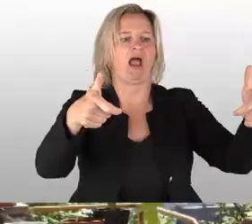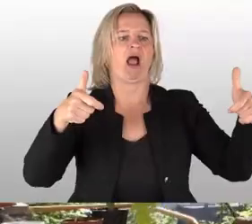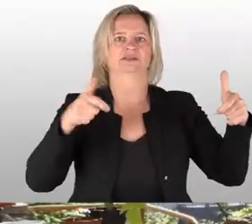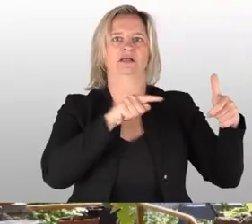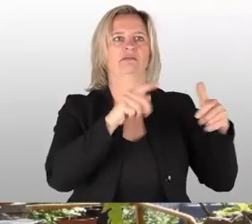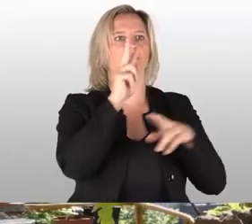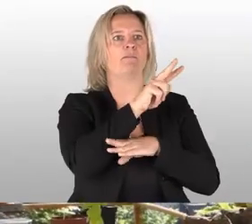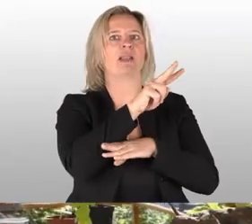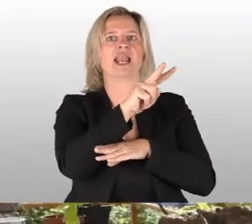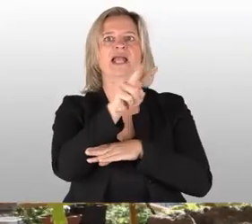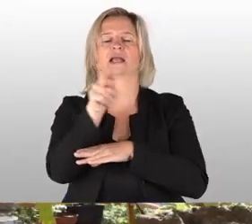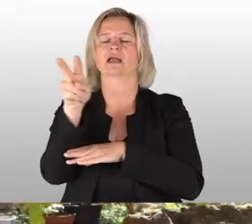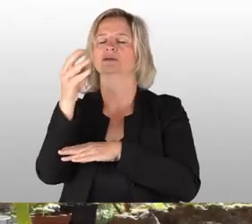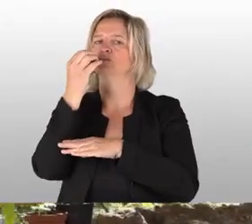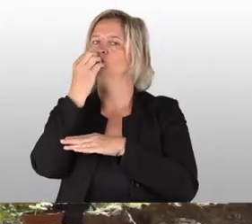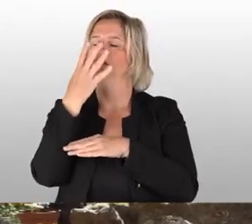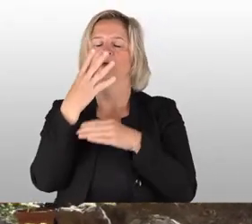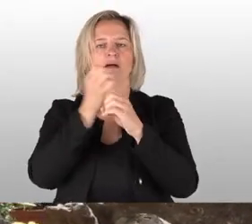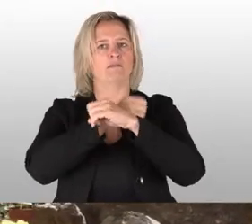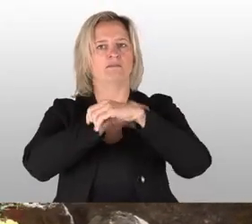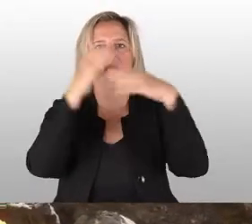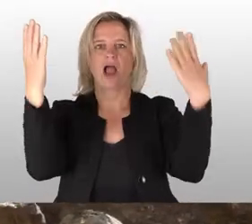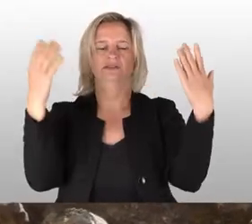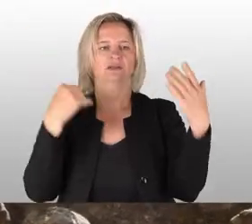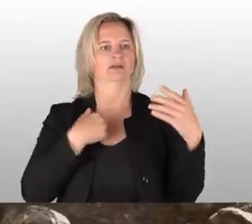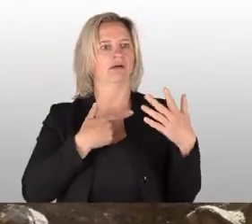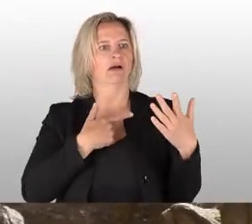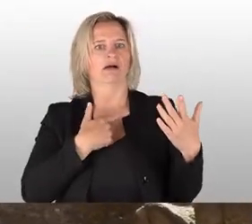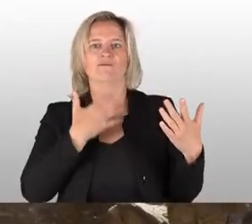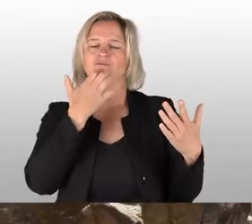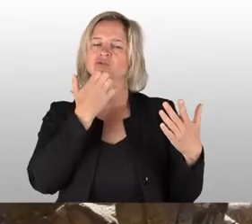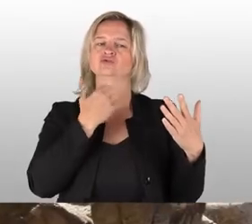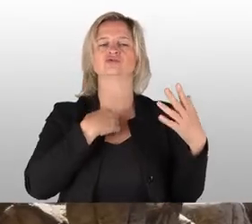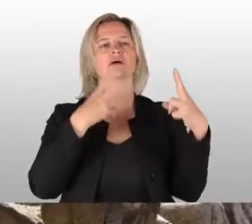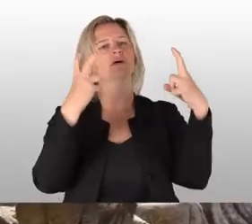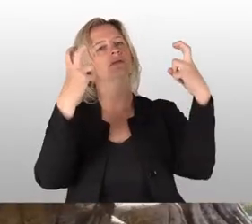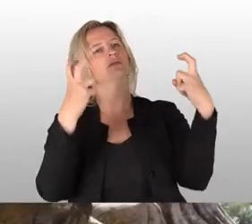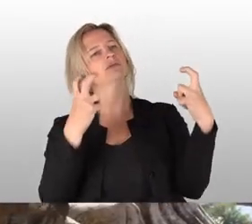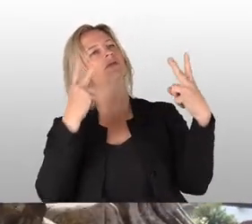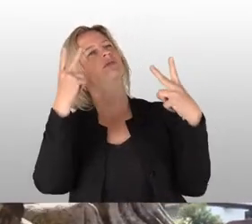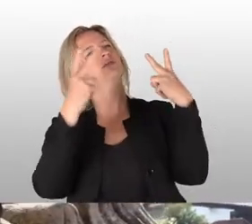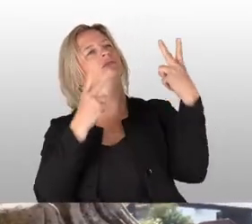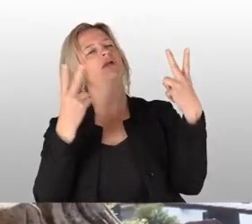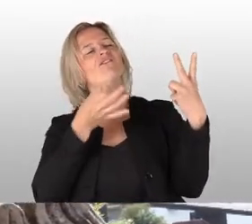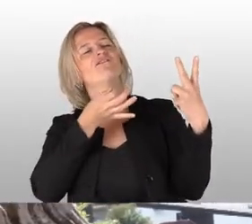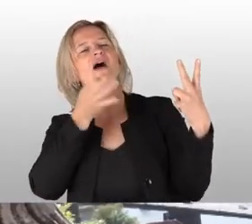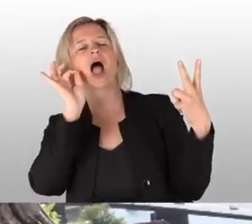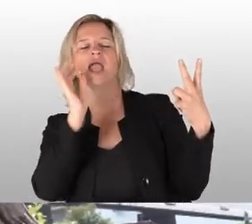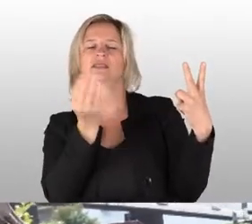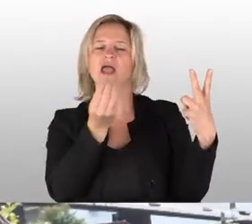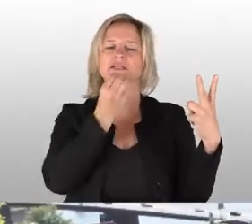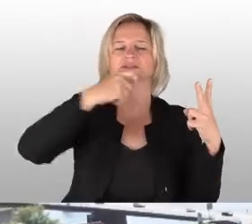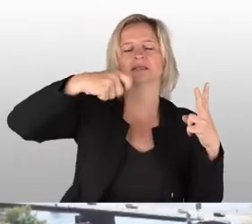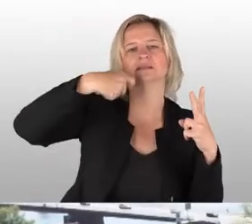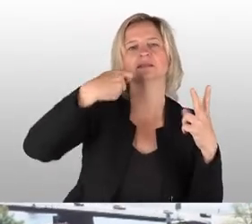Und wenn man sich hier mal umschaut, der Blick über Meisten, der ist einfach atemberaubend und lädt einfach ein, hier zu verweilen beim schönen Schöpfchen